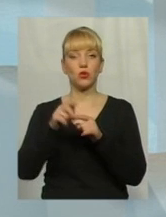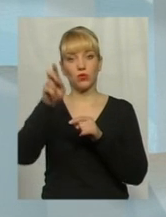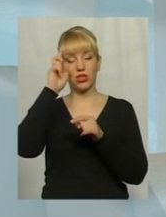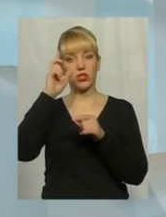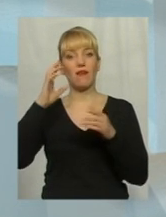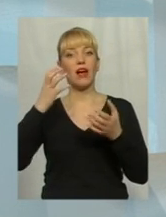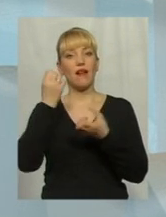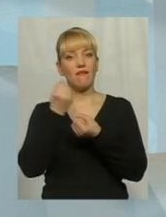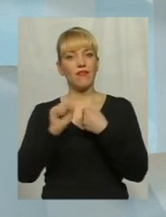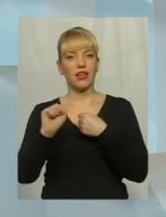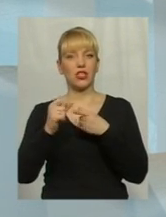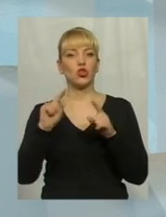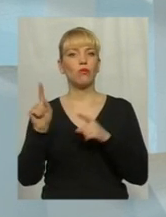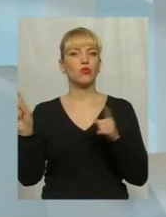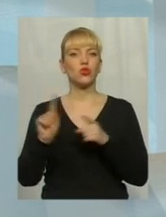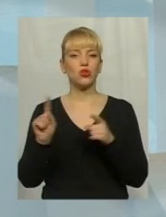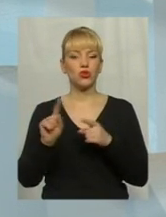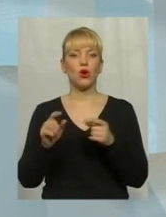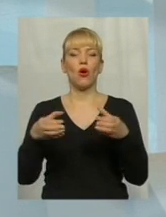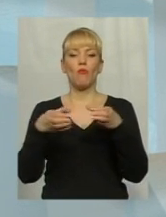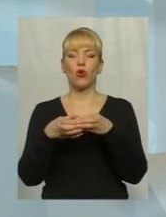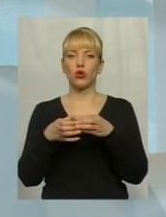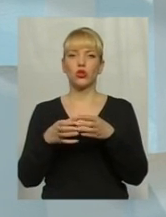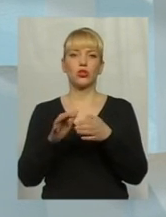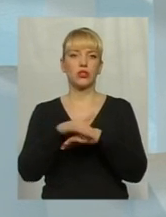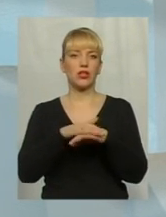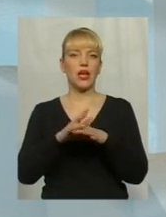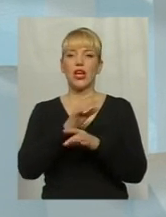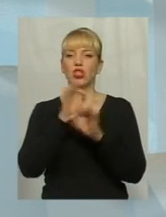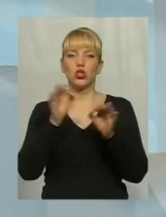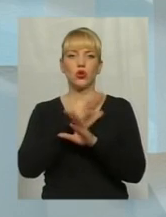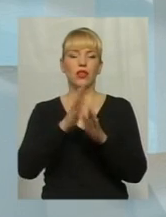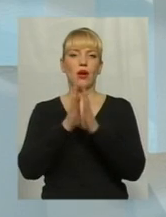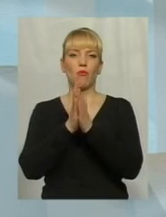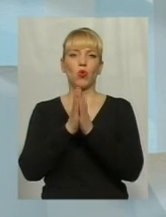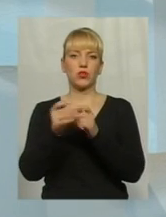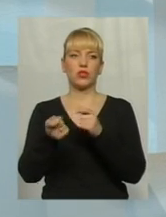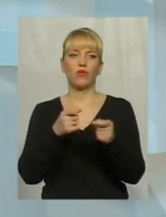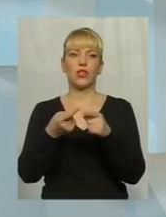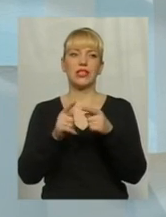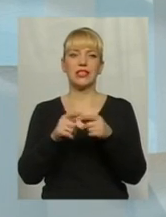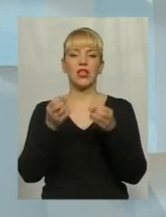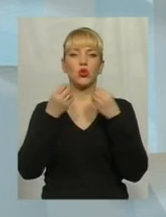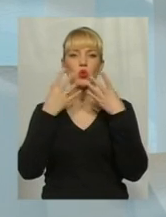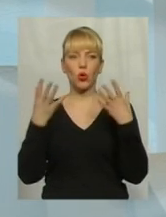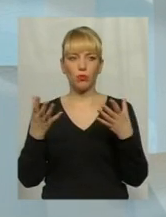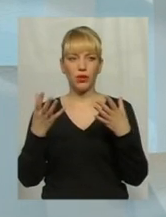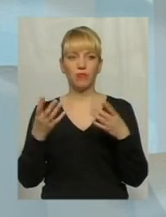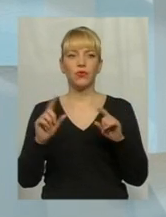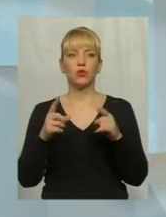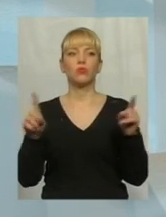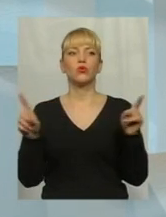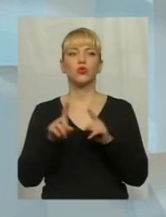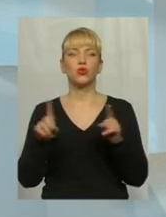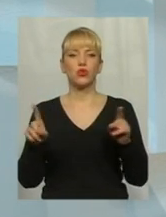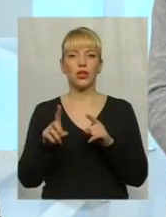що великий прошарок суспільства нічого не просить у влади. І це, насправді, дуже добре, тому